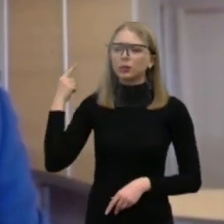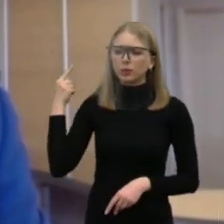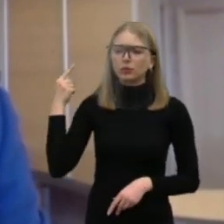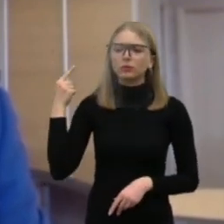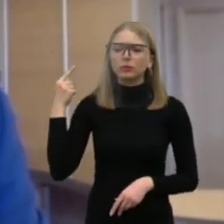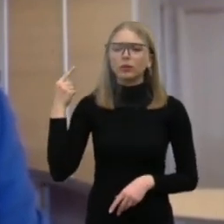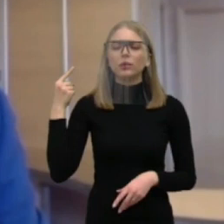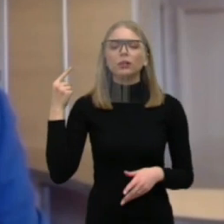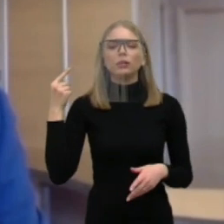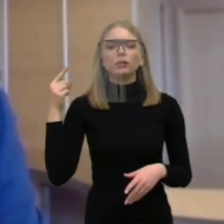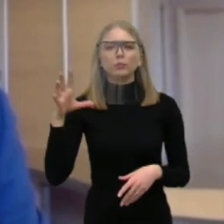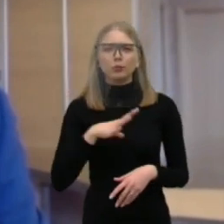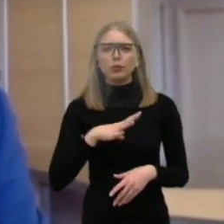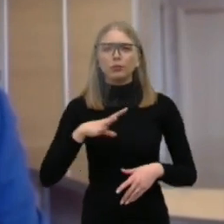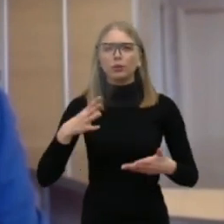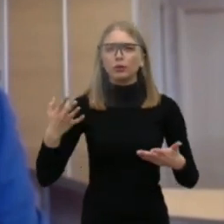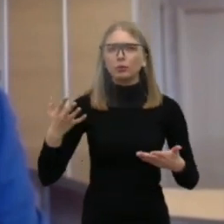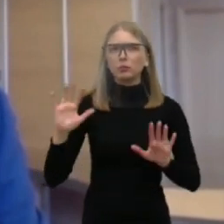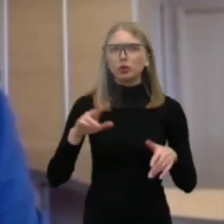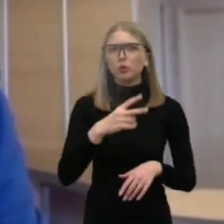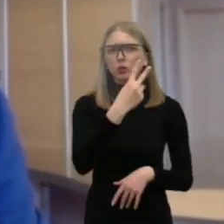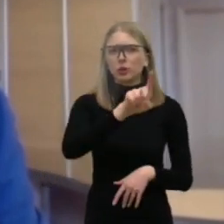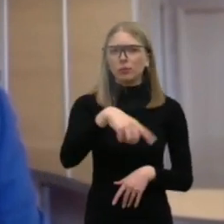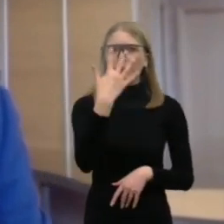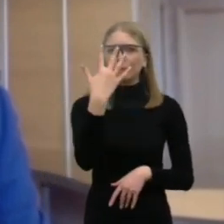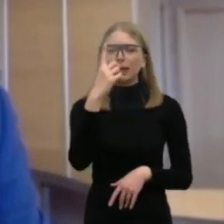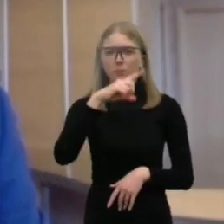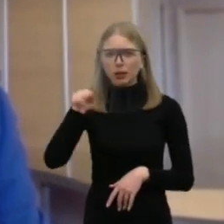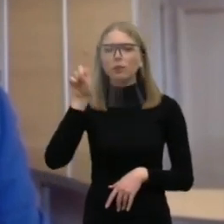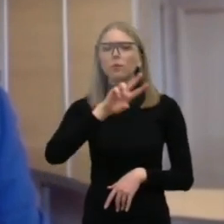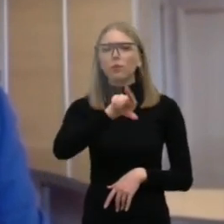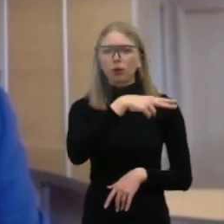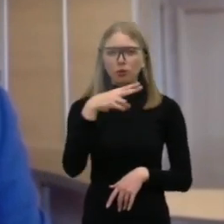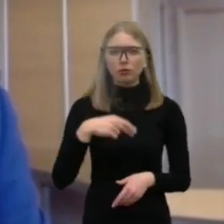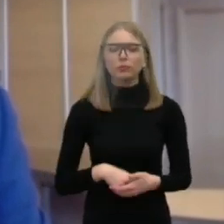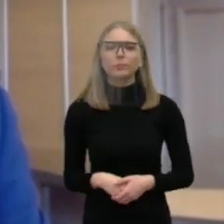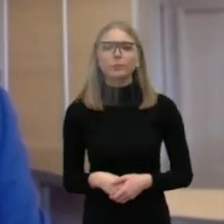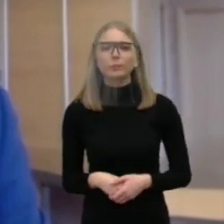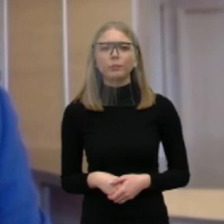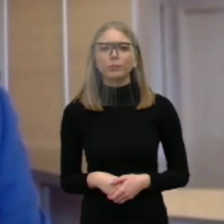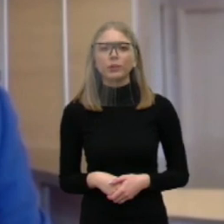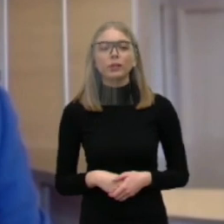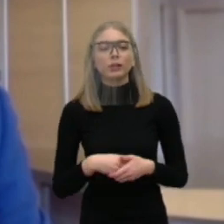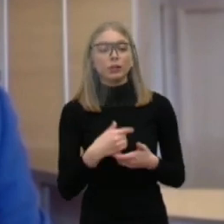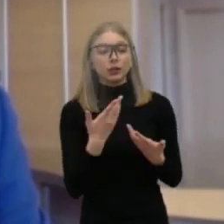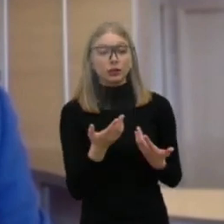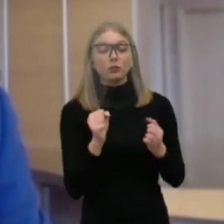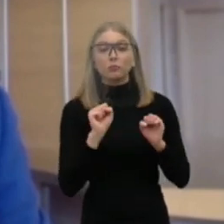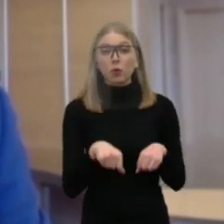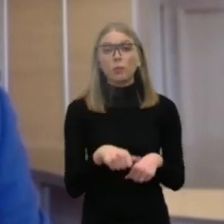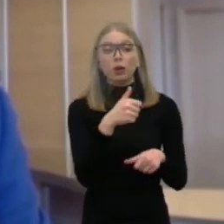jau formuojant, kaip ir jausybės nariui, 2,5 milijono gavome aplinkos ministerijos pavaldžiavoms įstaigams, taip, kad